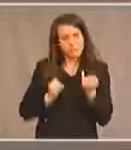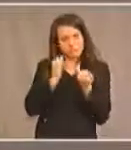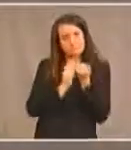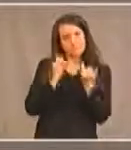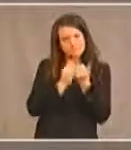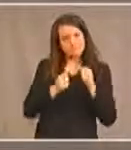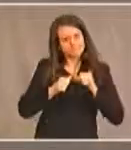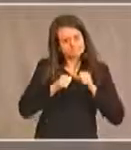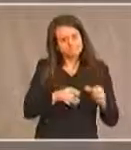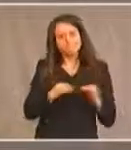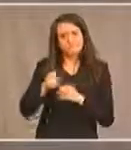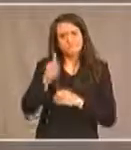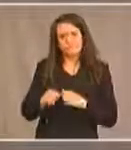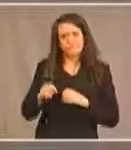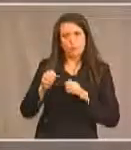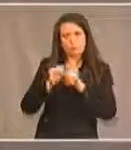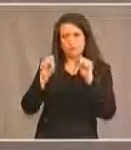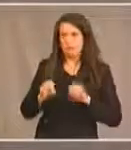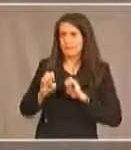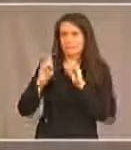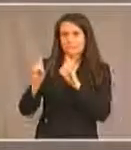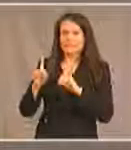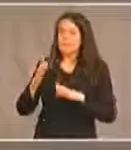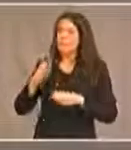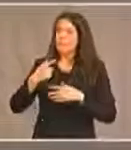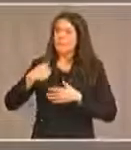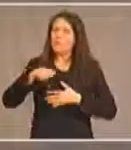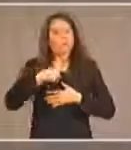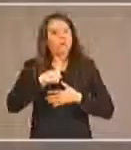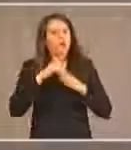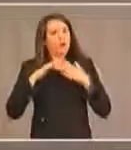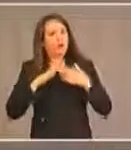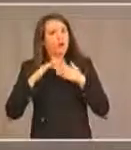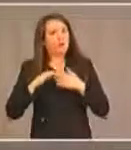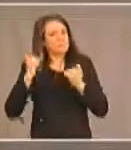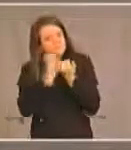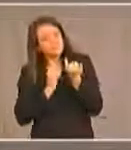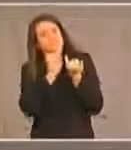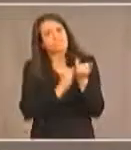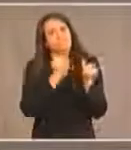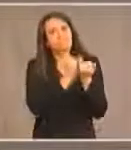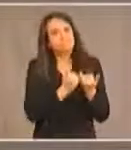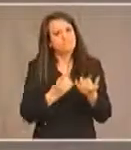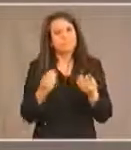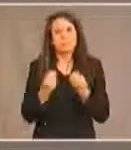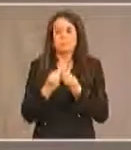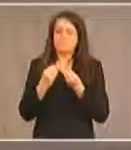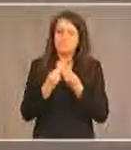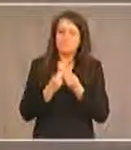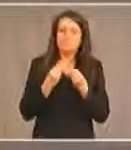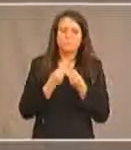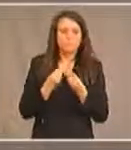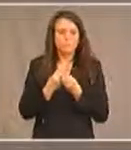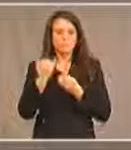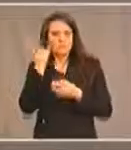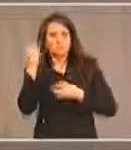les systèmes d'éducation dans nos communautés il y a eu beaucoup de résolutions de prise par